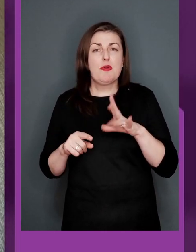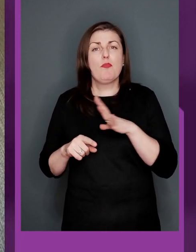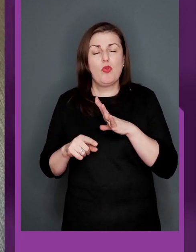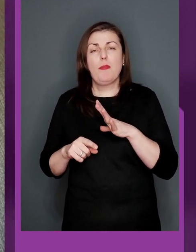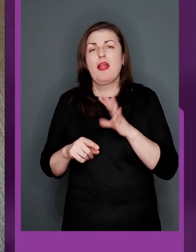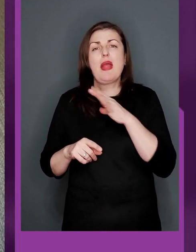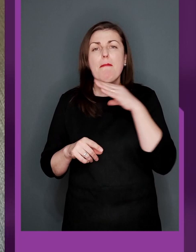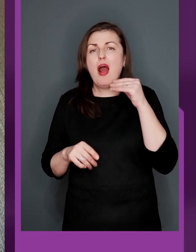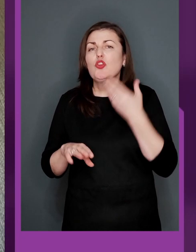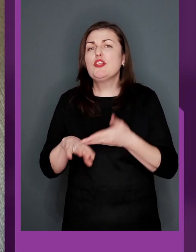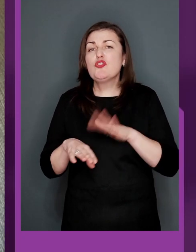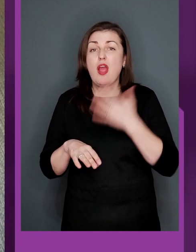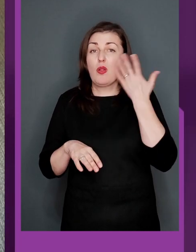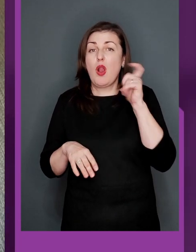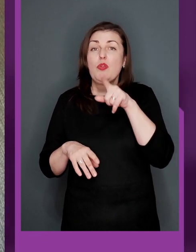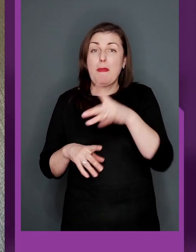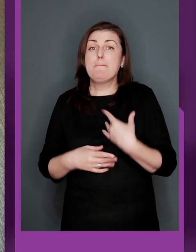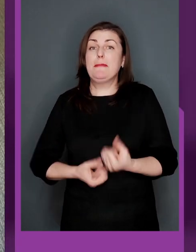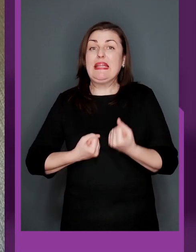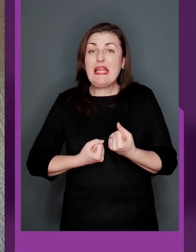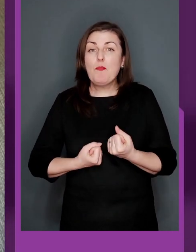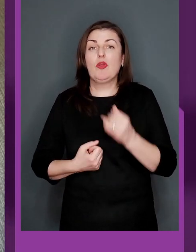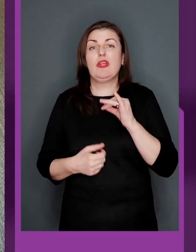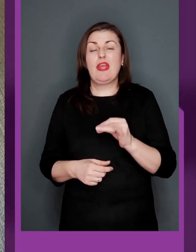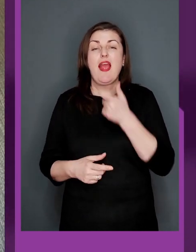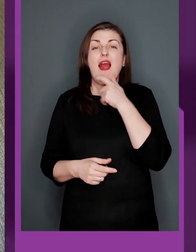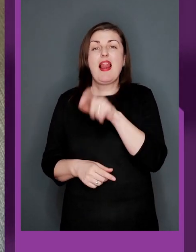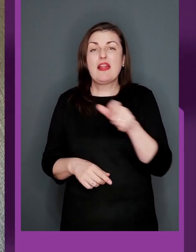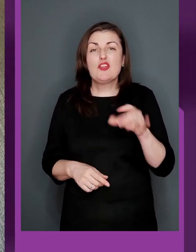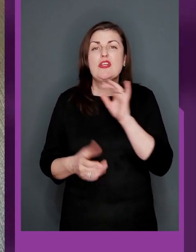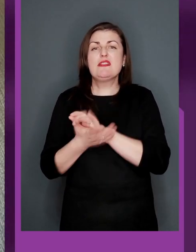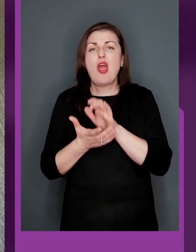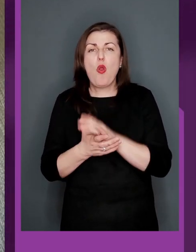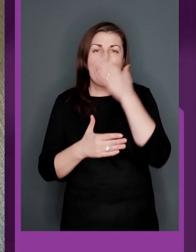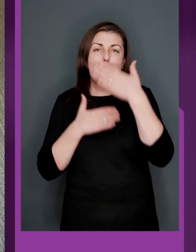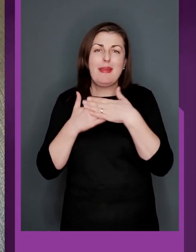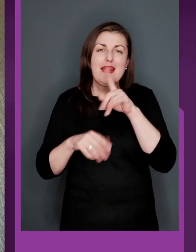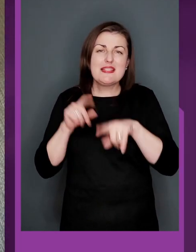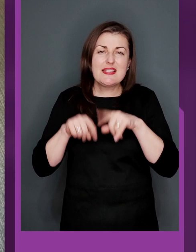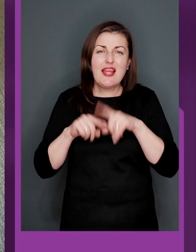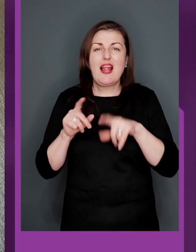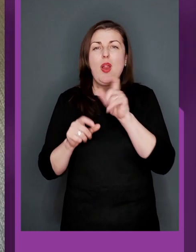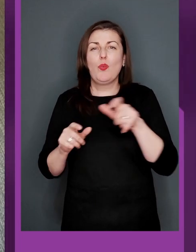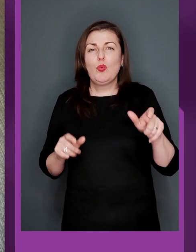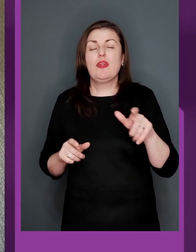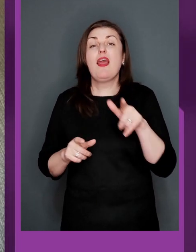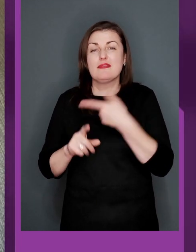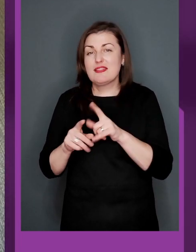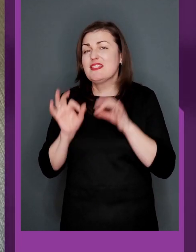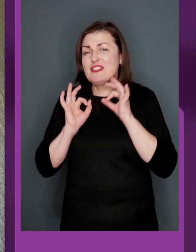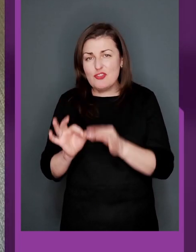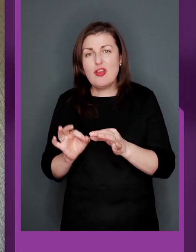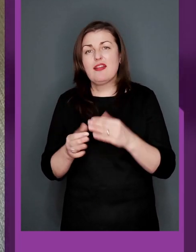теж було б набагато тяжкіше, коли люди тебе підтримують, і глядачі, і знайомі, і близькі,